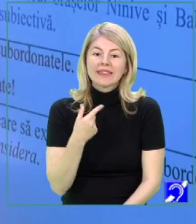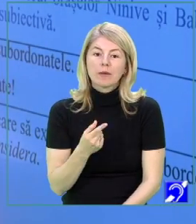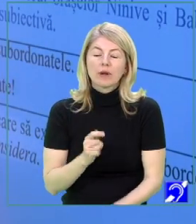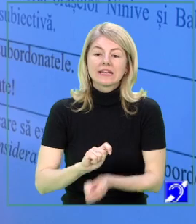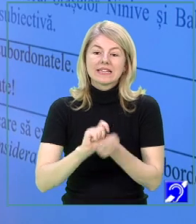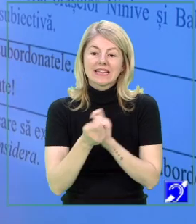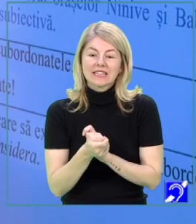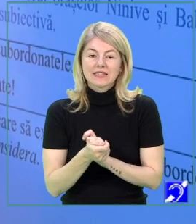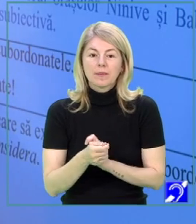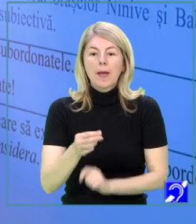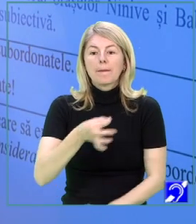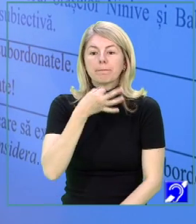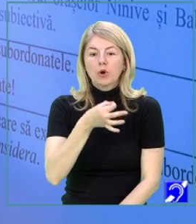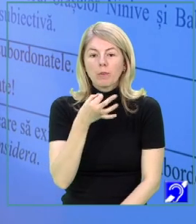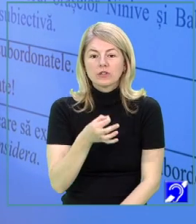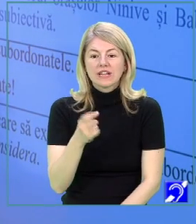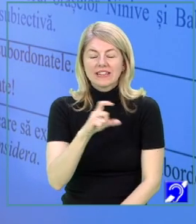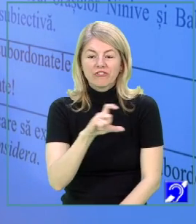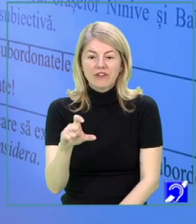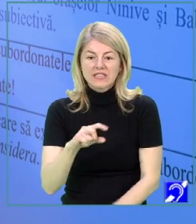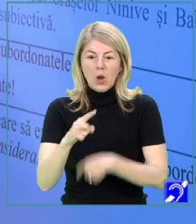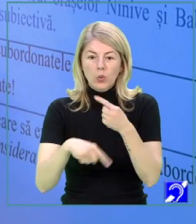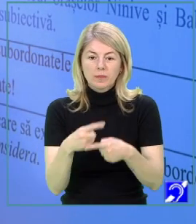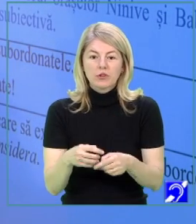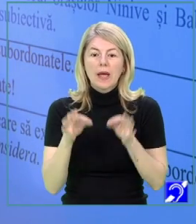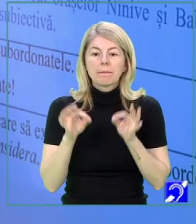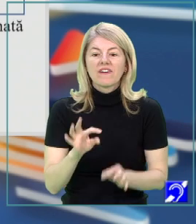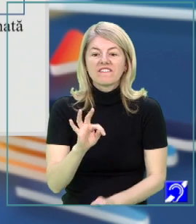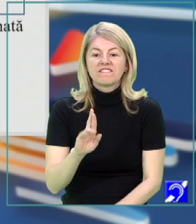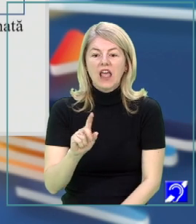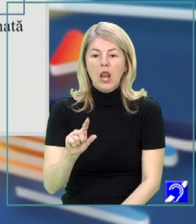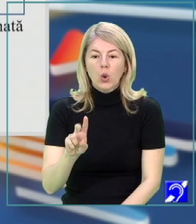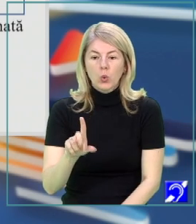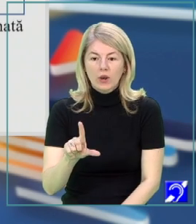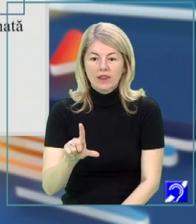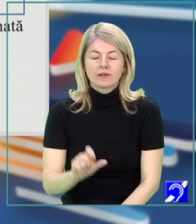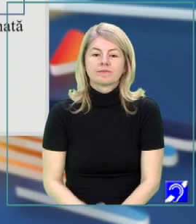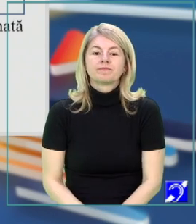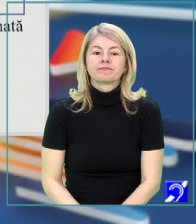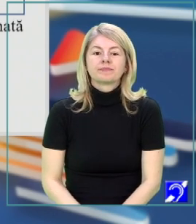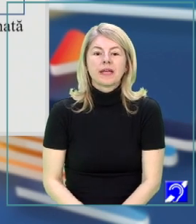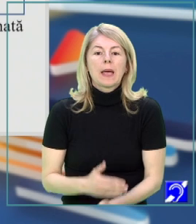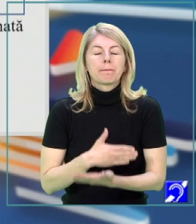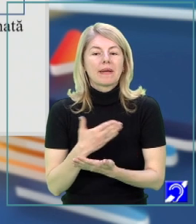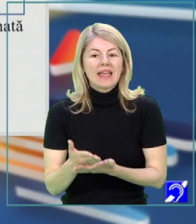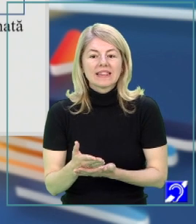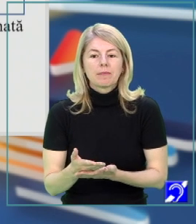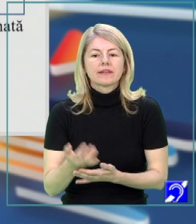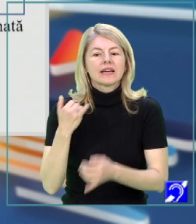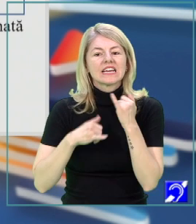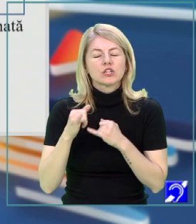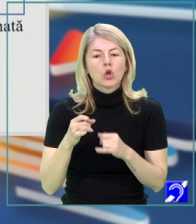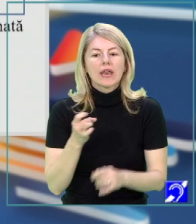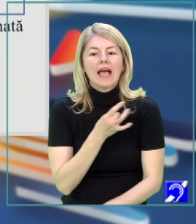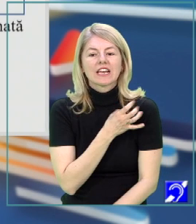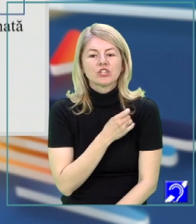transcrieți propozițiile din fraza următoare, precizând felul acestora. Pe de altă parte, în legendele grecești, se